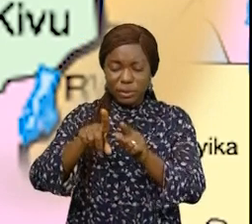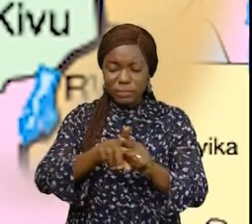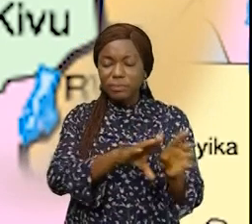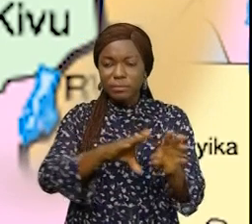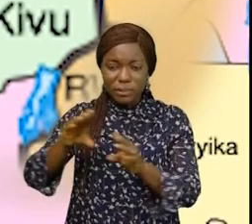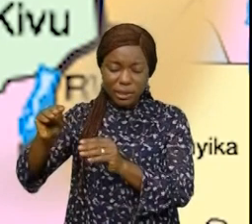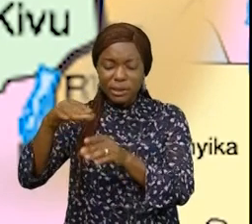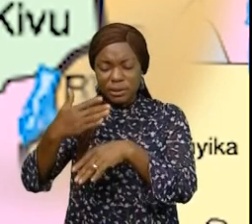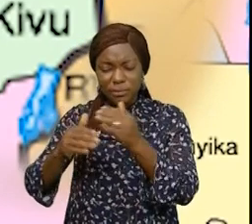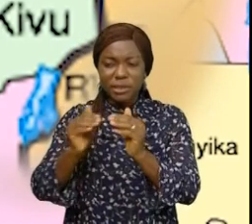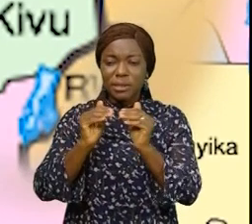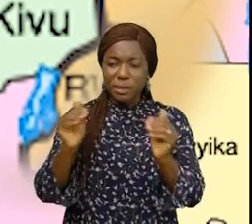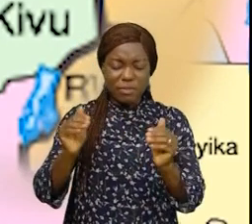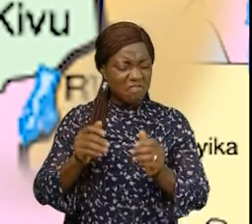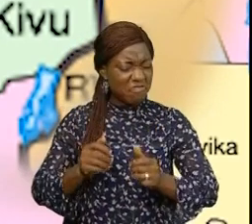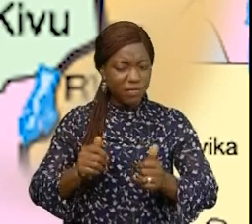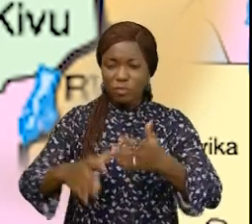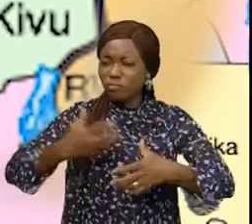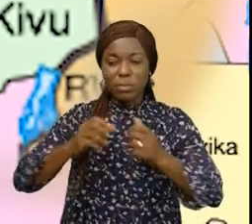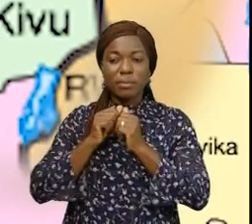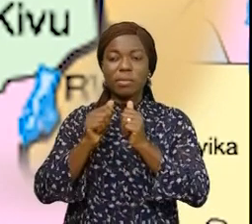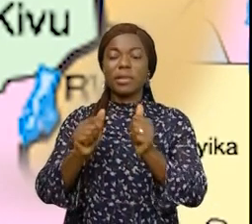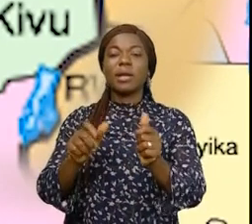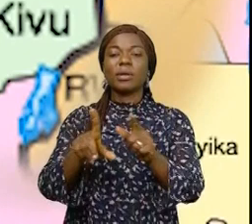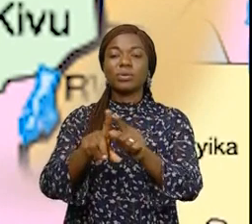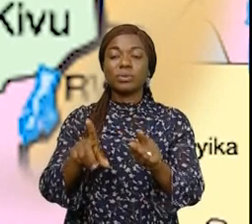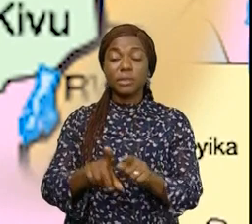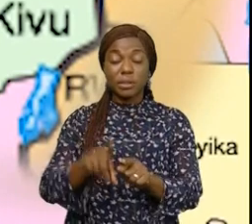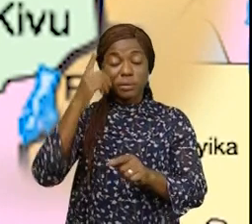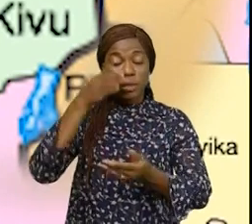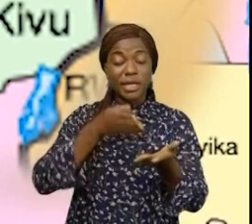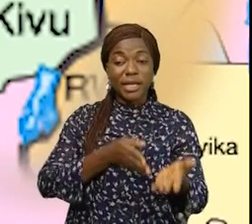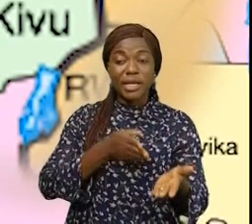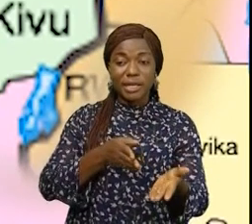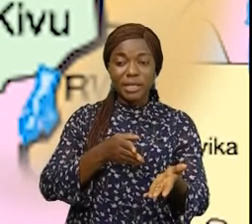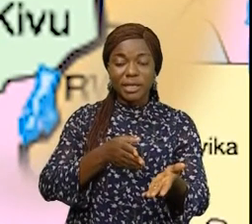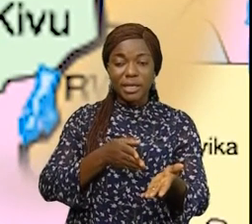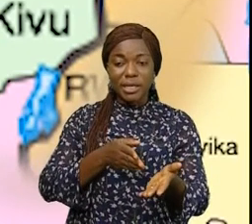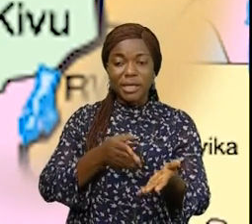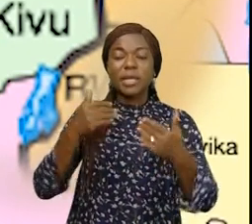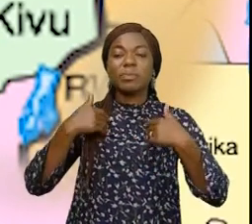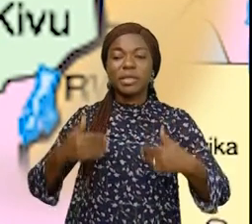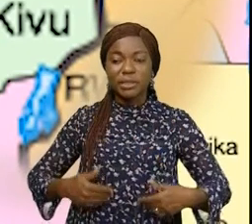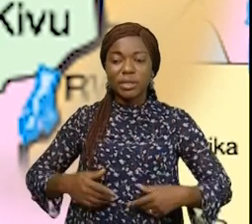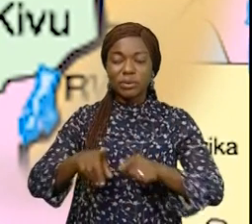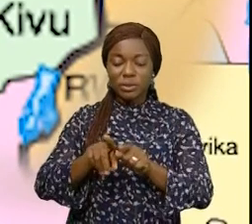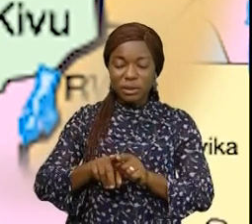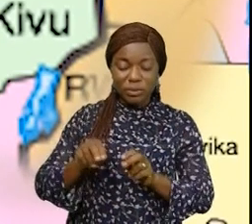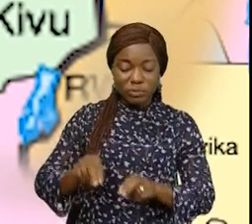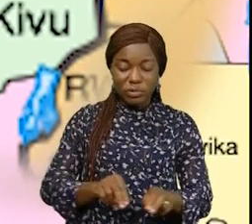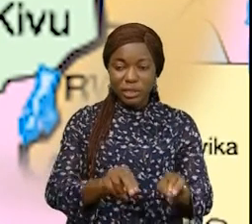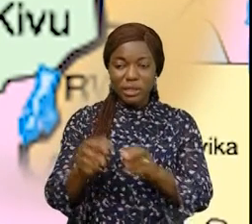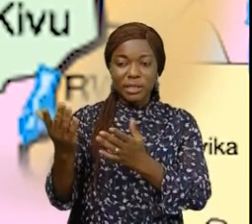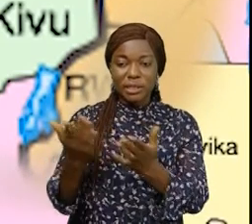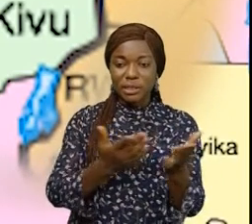et sans précipitation sous la coordination des humanitaires et avec les moyens de transport qui seront